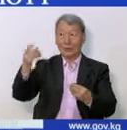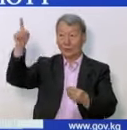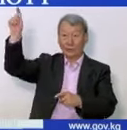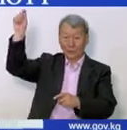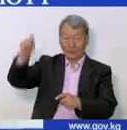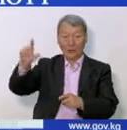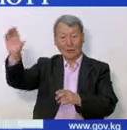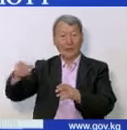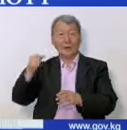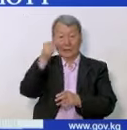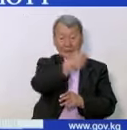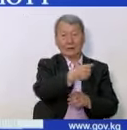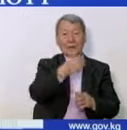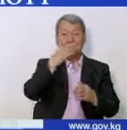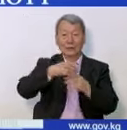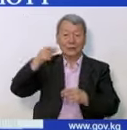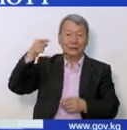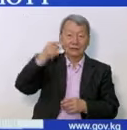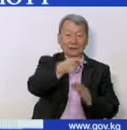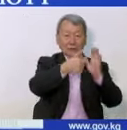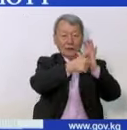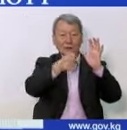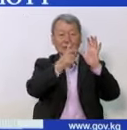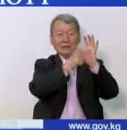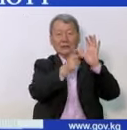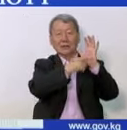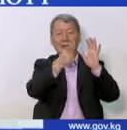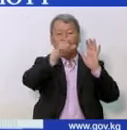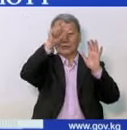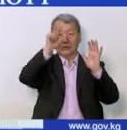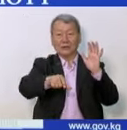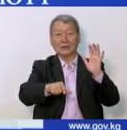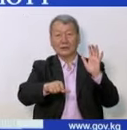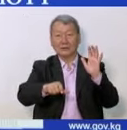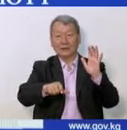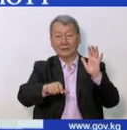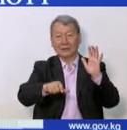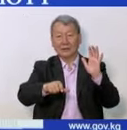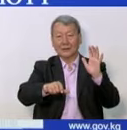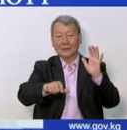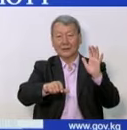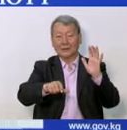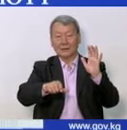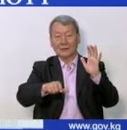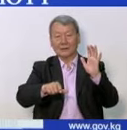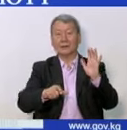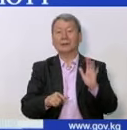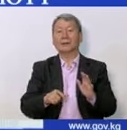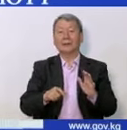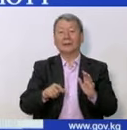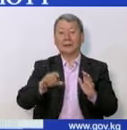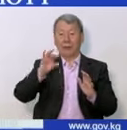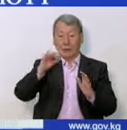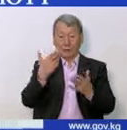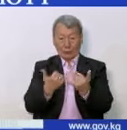обсерваторах находится 1671 человек. Вот